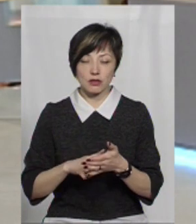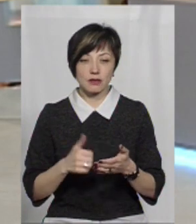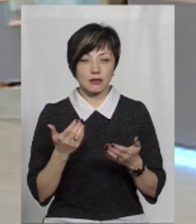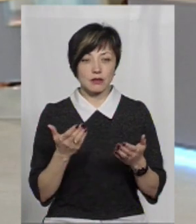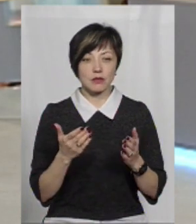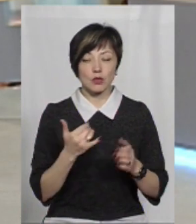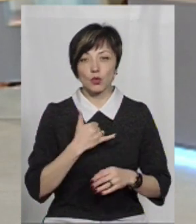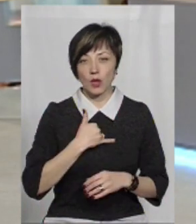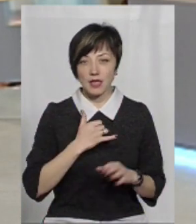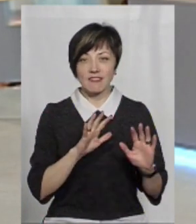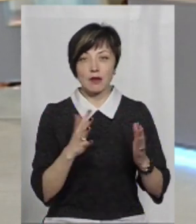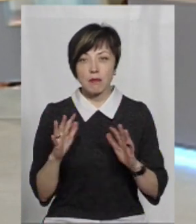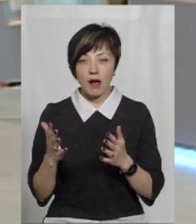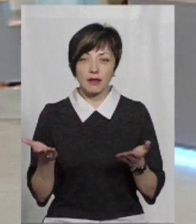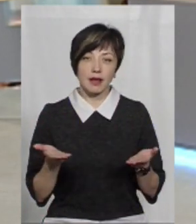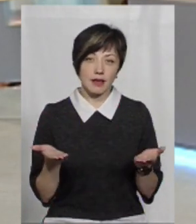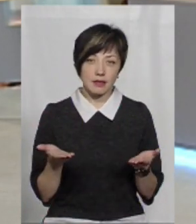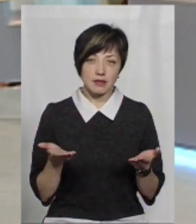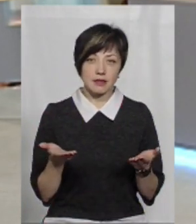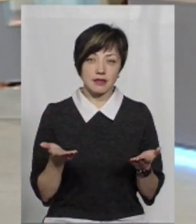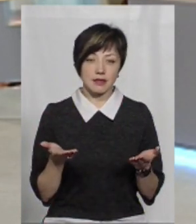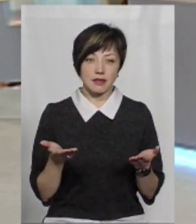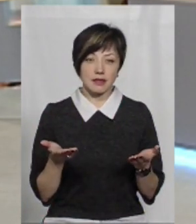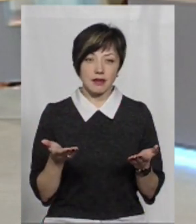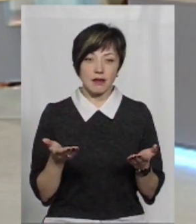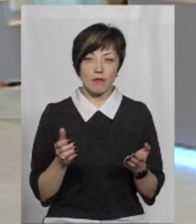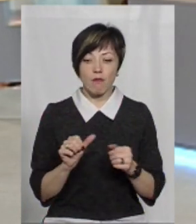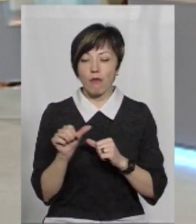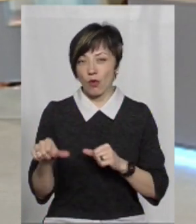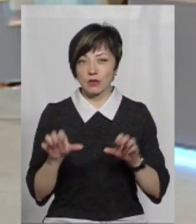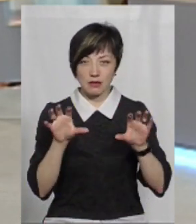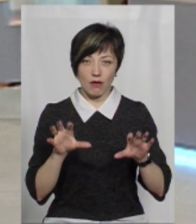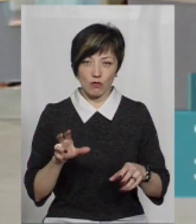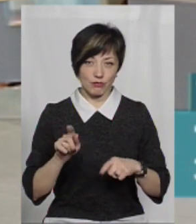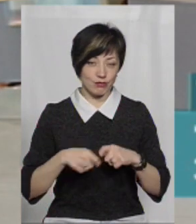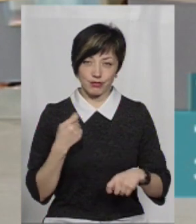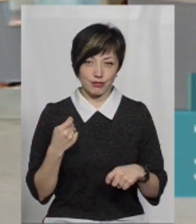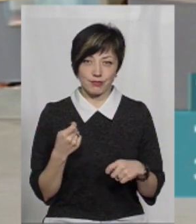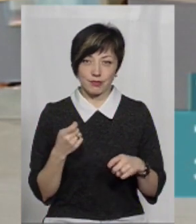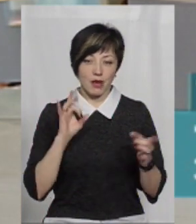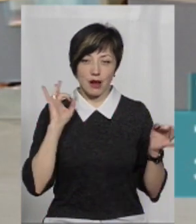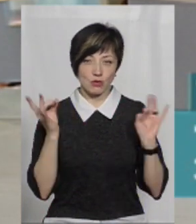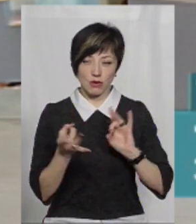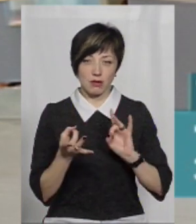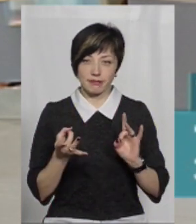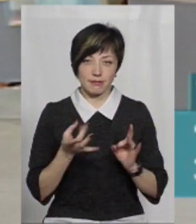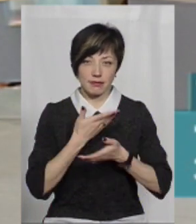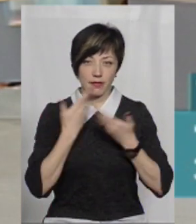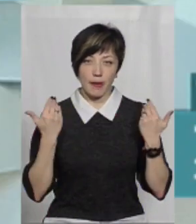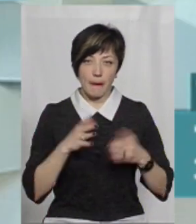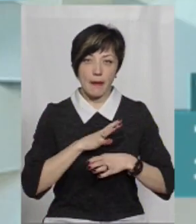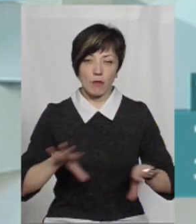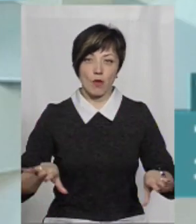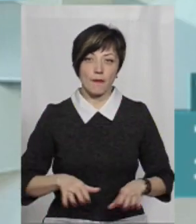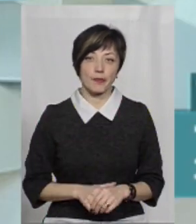У нас, принаймні, випадки якось таких, щоб виходили за межі законодавства, і якийсь резонанс, то набрало, нас